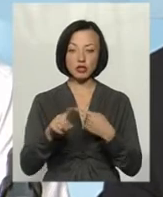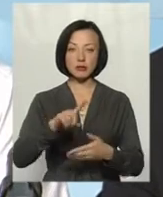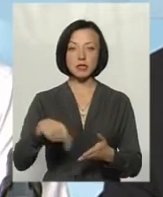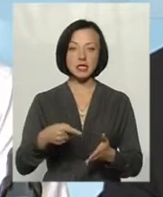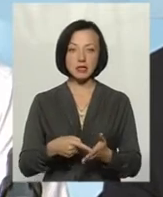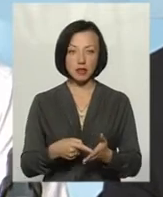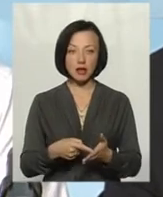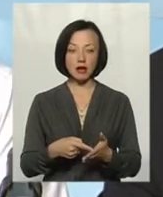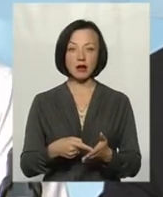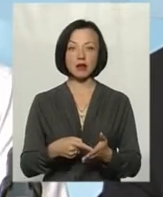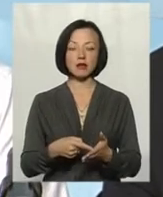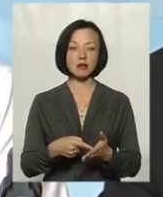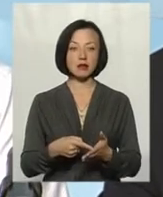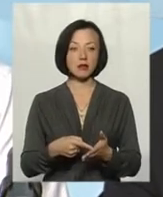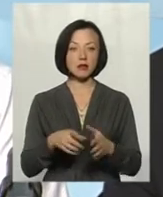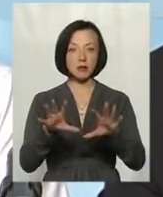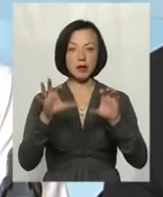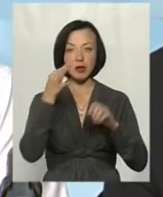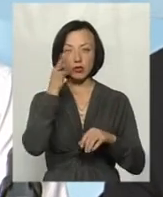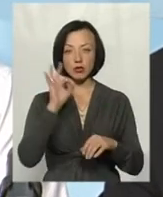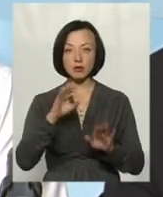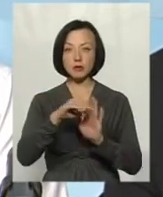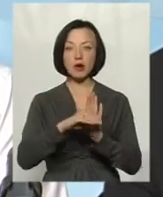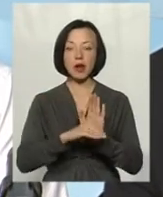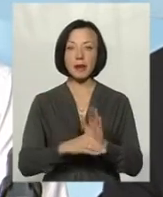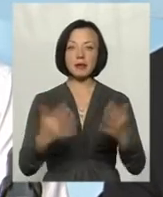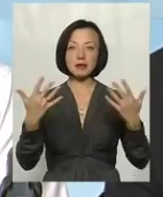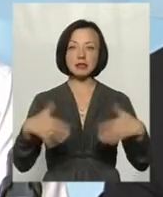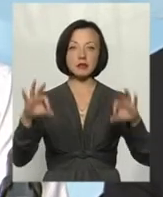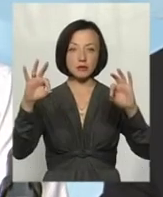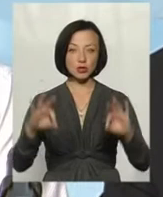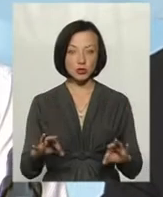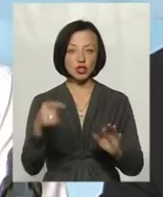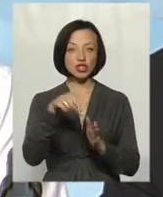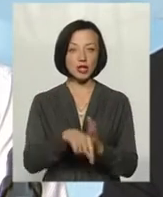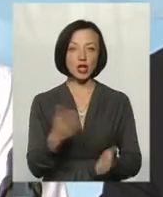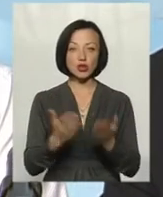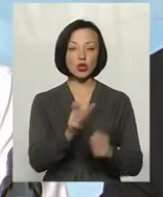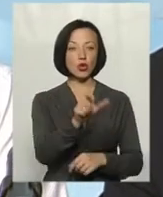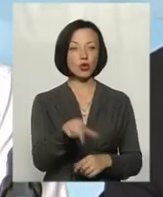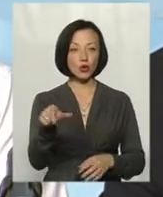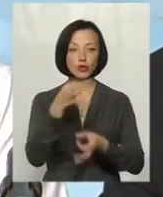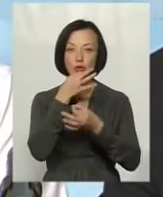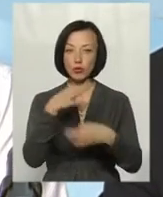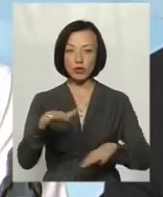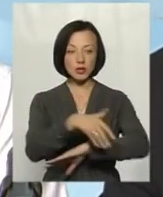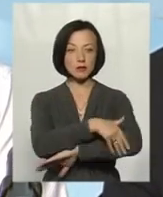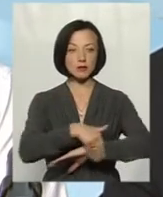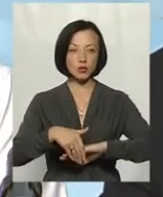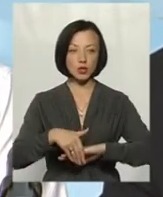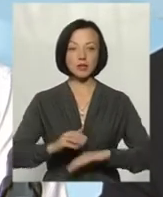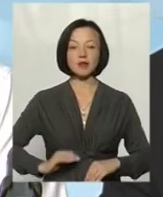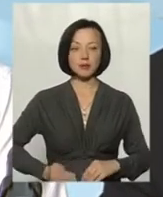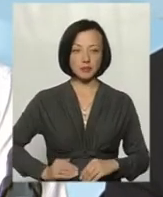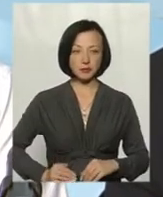приймали цей опит. Програма 50 на 50. Що це означає? Якщо мешканці любої із вулиць, з приватного